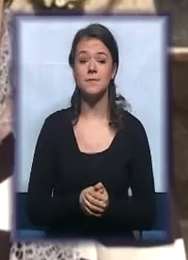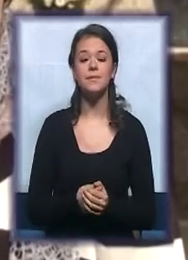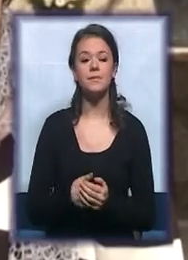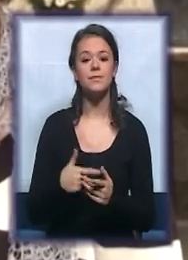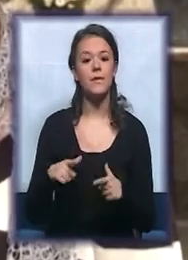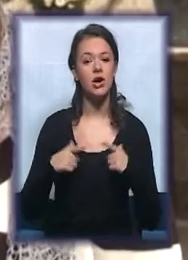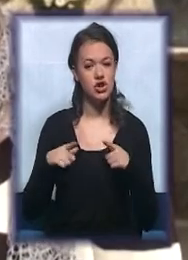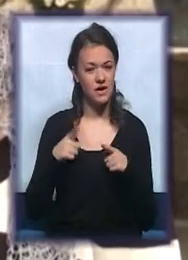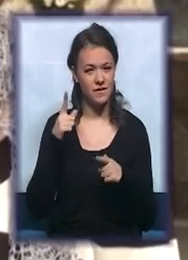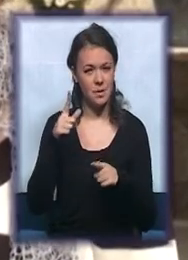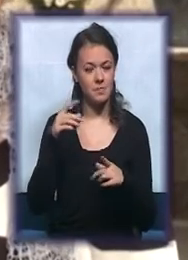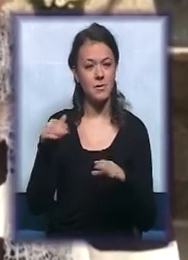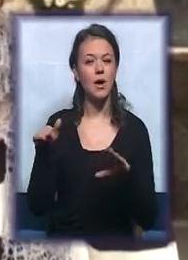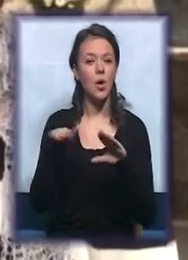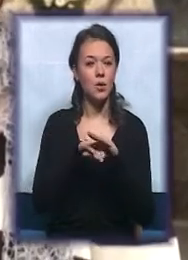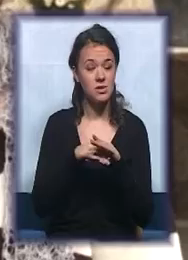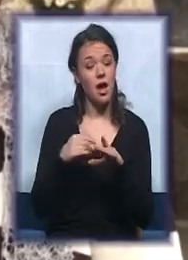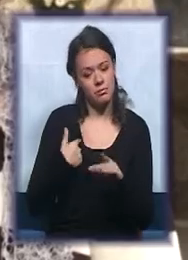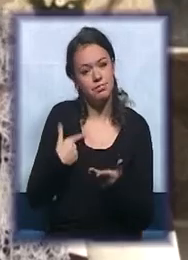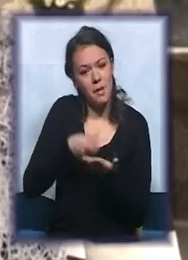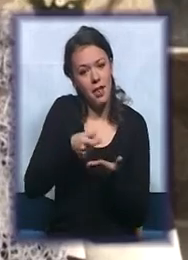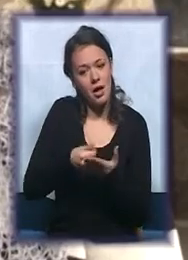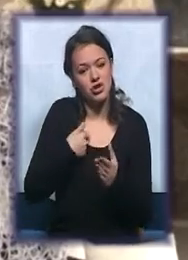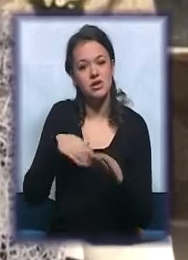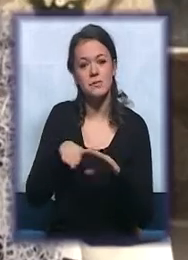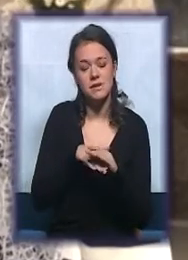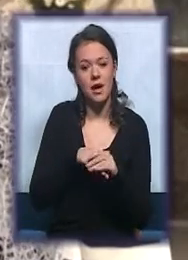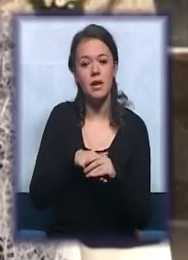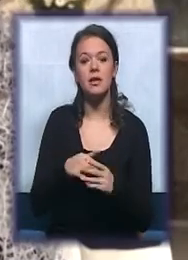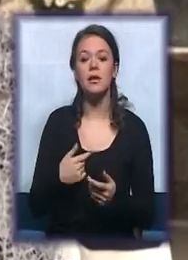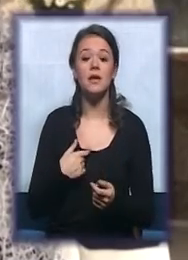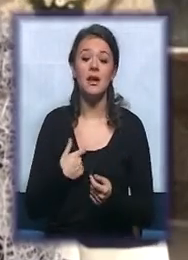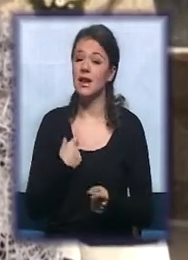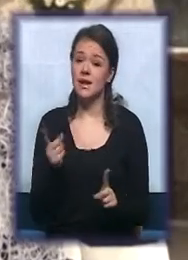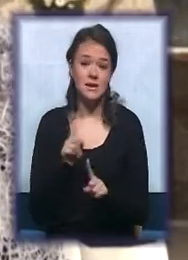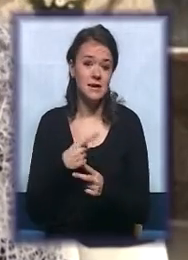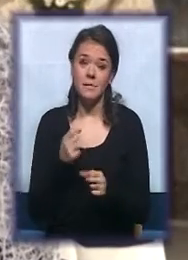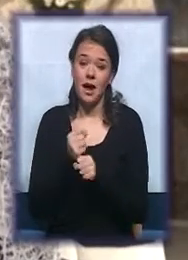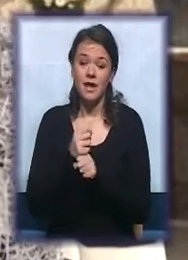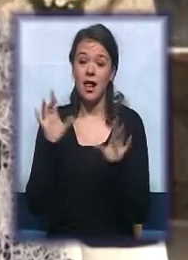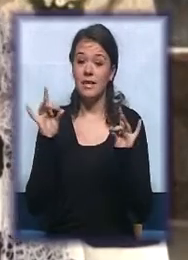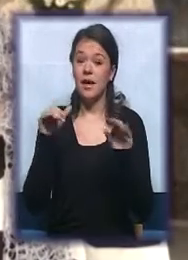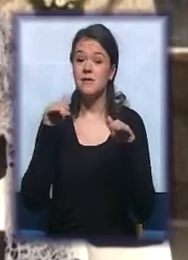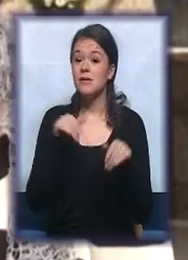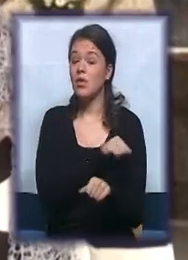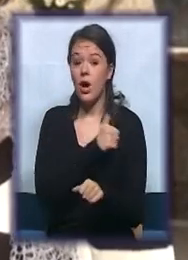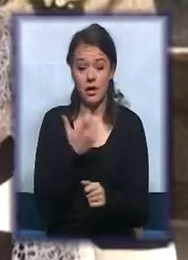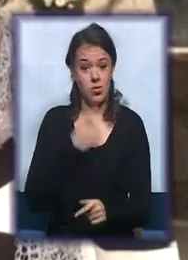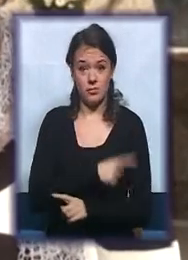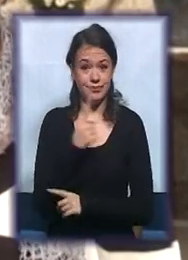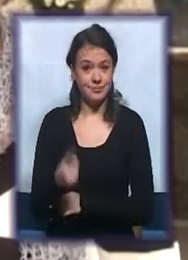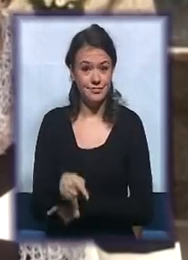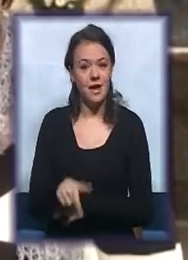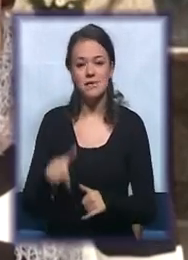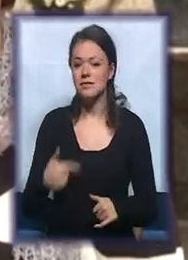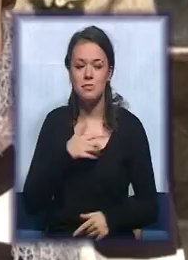živim u stan, znači plaćem stan, pod Kiraje smo tako i nisam radila deset godine kako sam ovde, sad sam